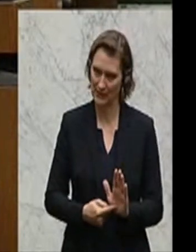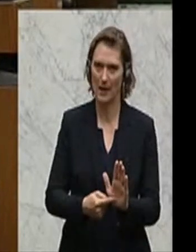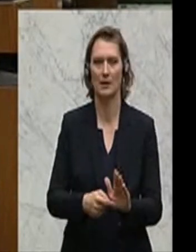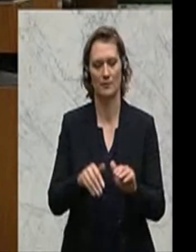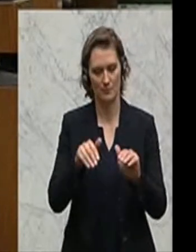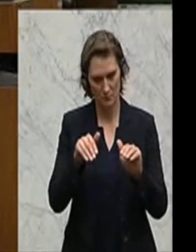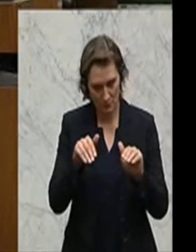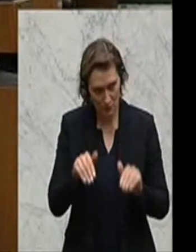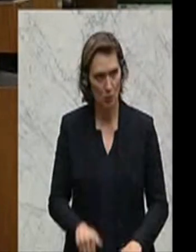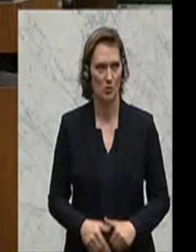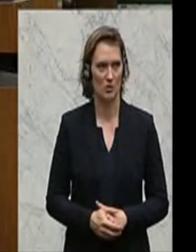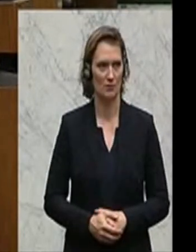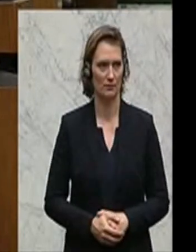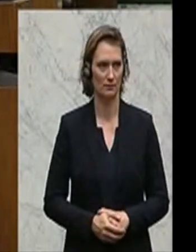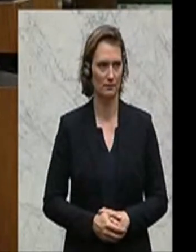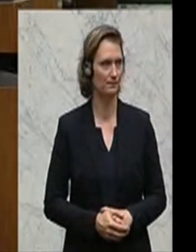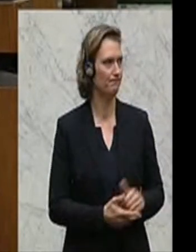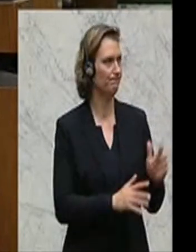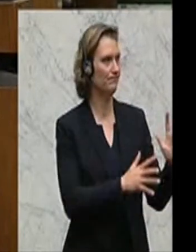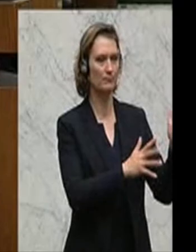muss. Und meine Damen...